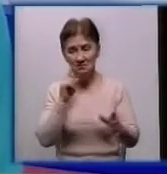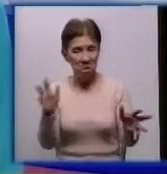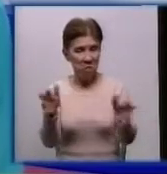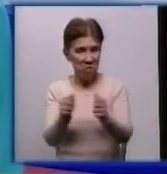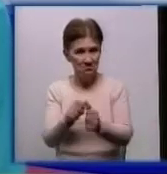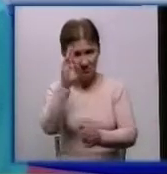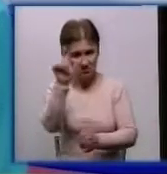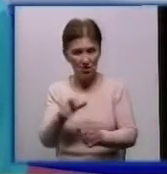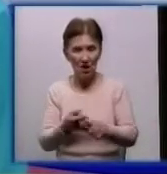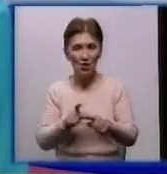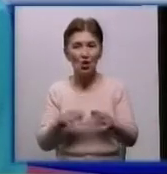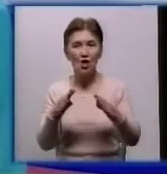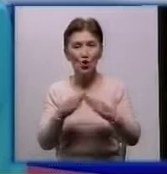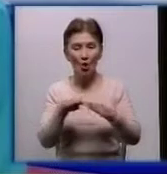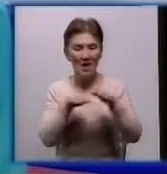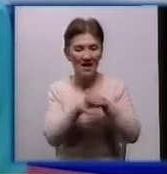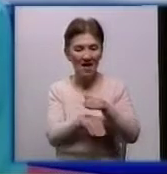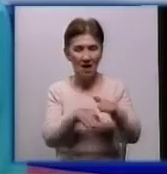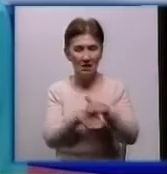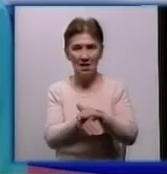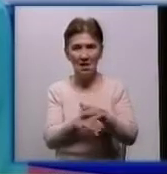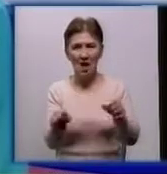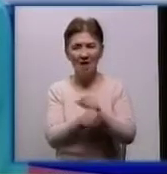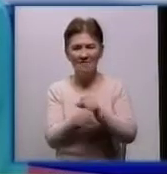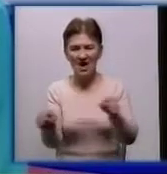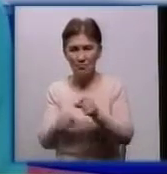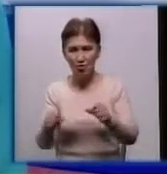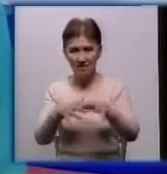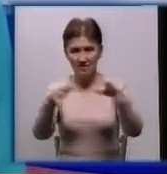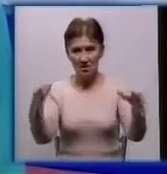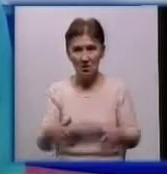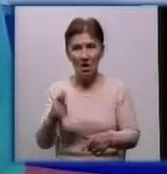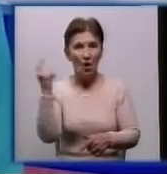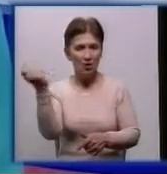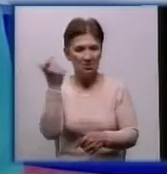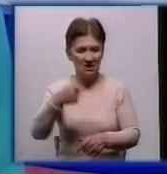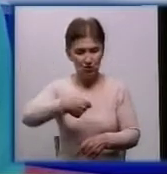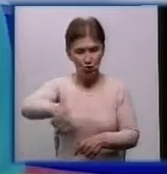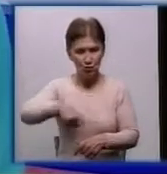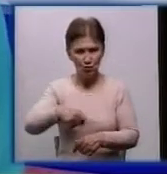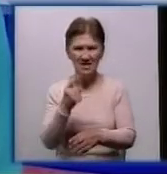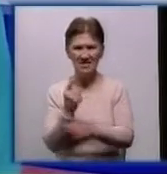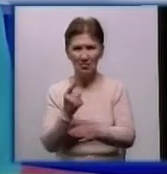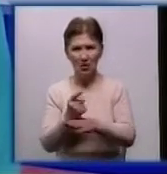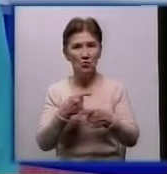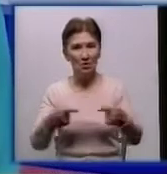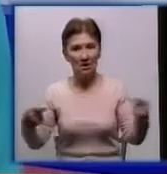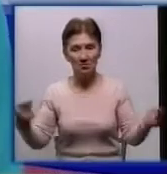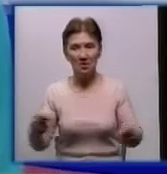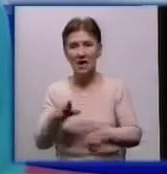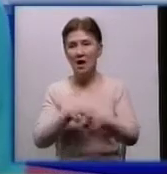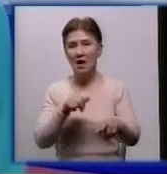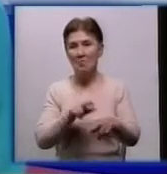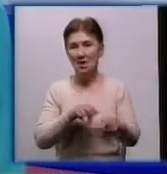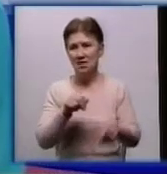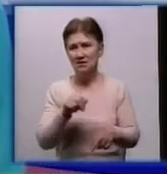який тримав у домі арсенал боєпривасів та вибухівки. Господарчу сумку із забороненими предметами працівники Олександрійського відділу